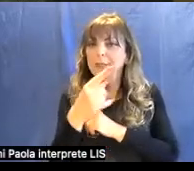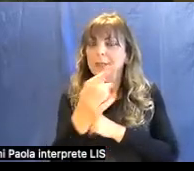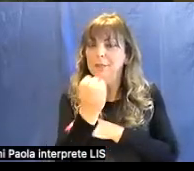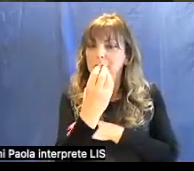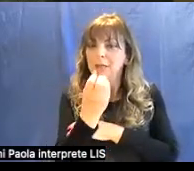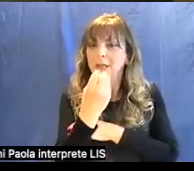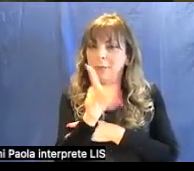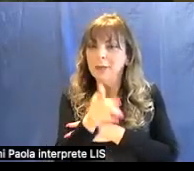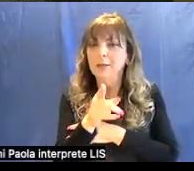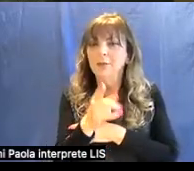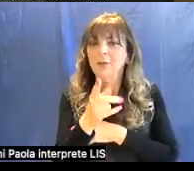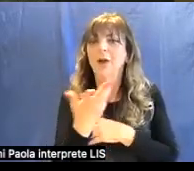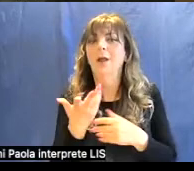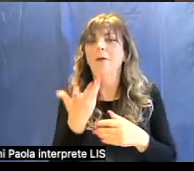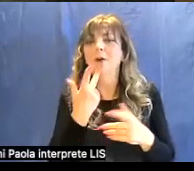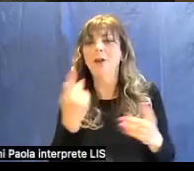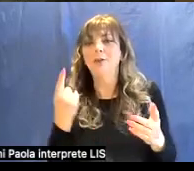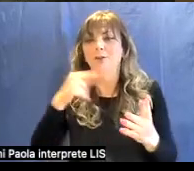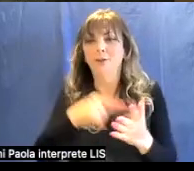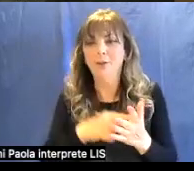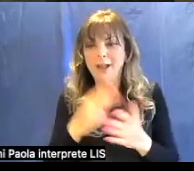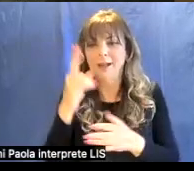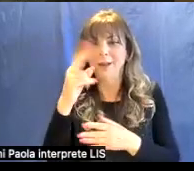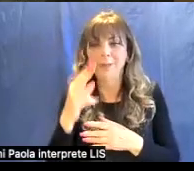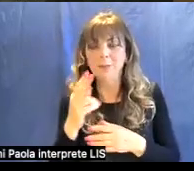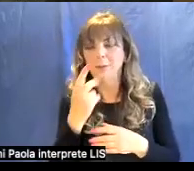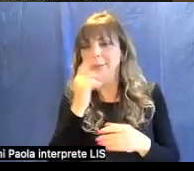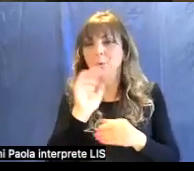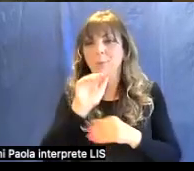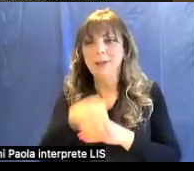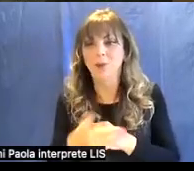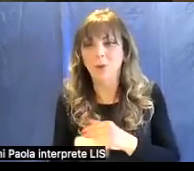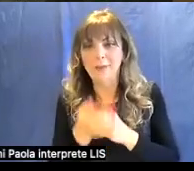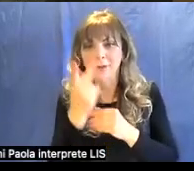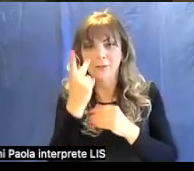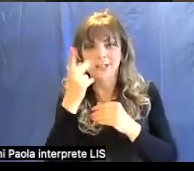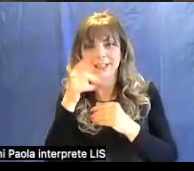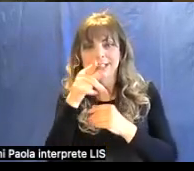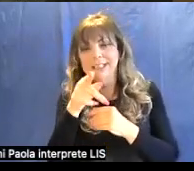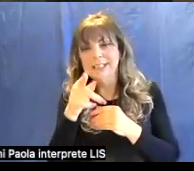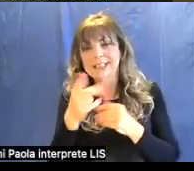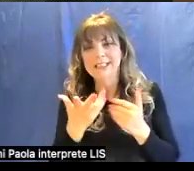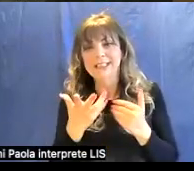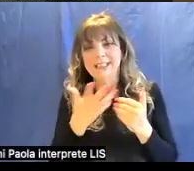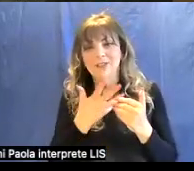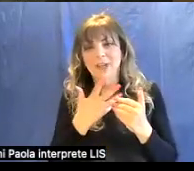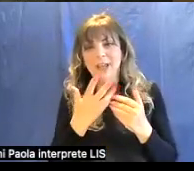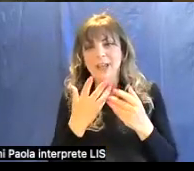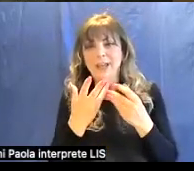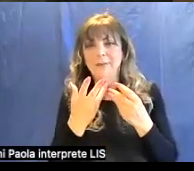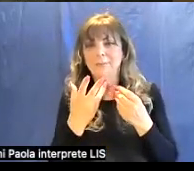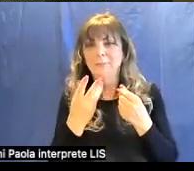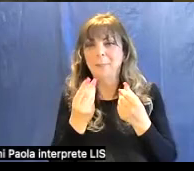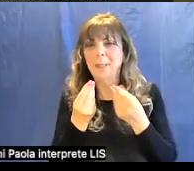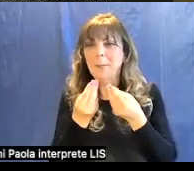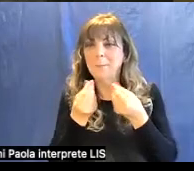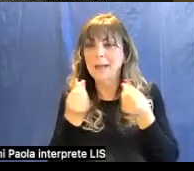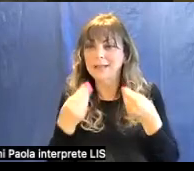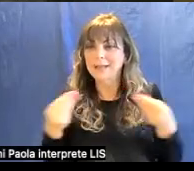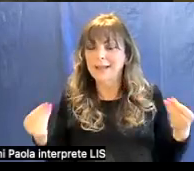una pittura quasi medievale vedete questi materiali preziosi questa